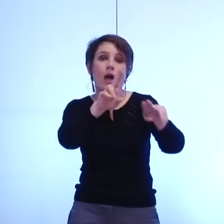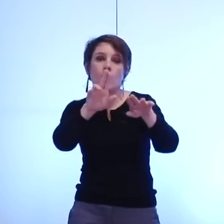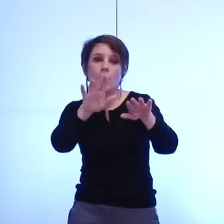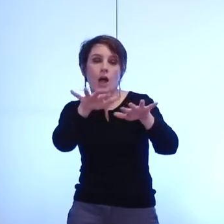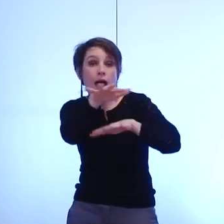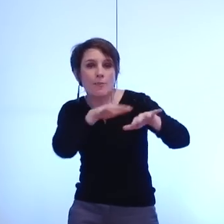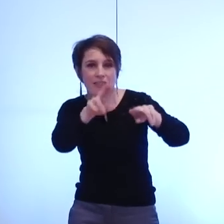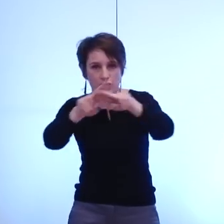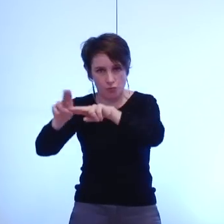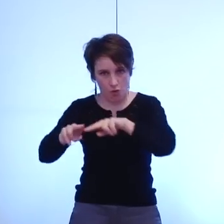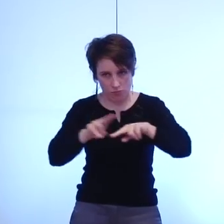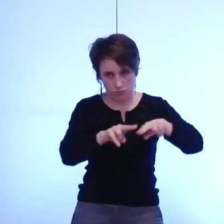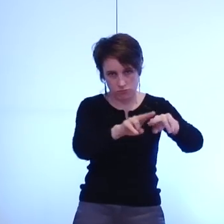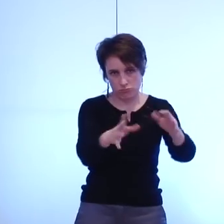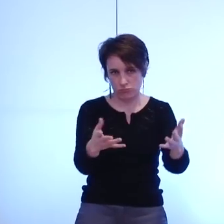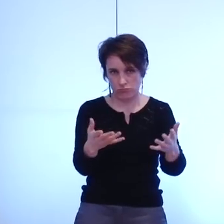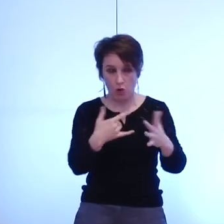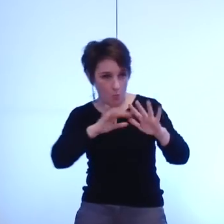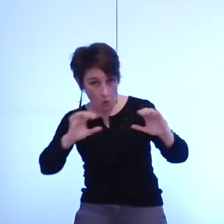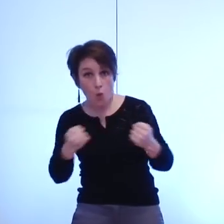de compétences qui sont liées à cela